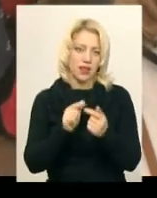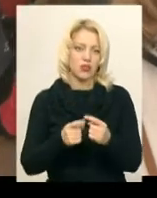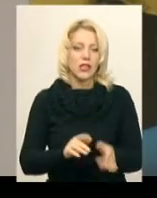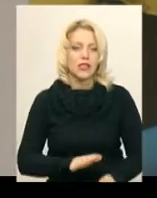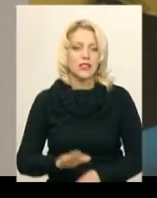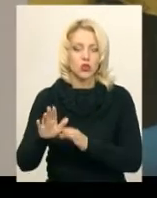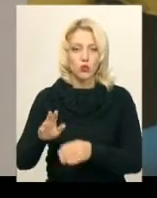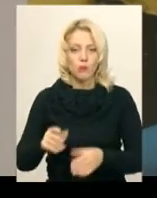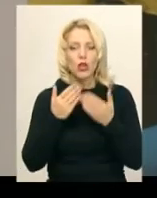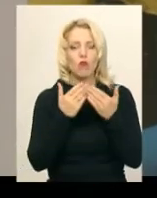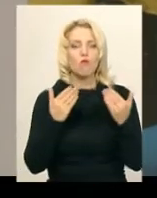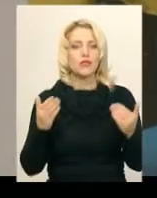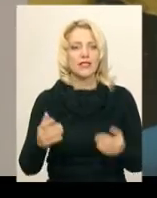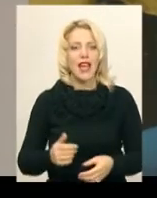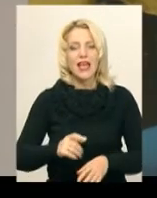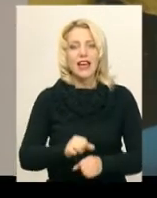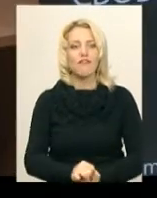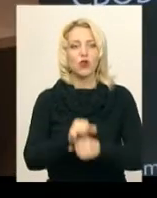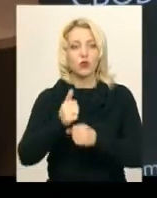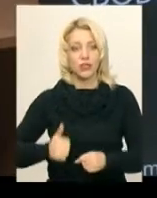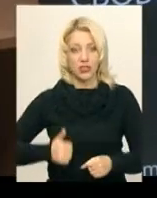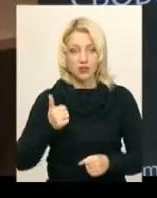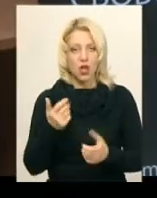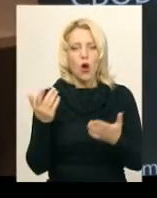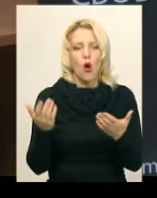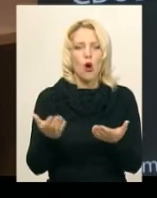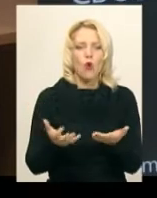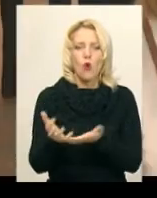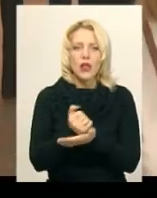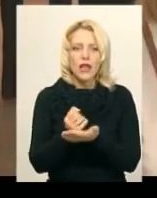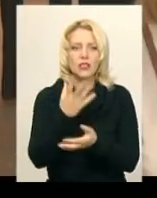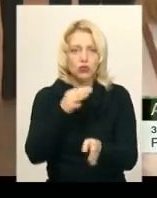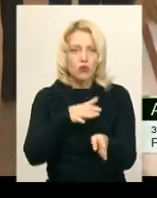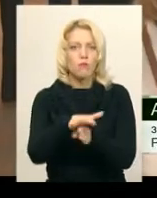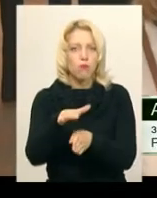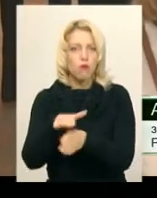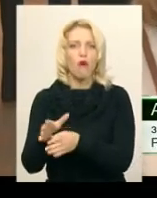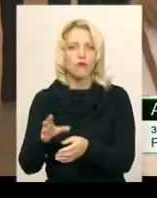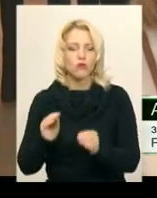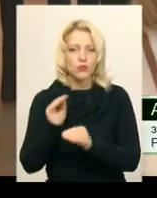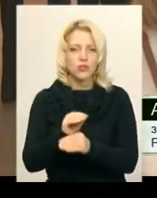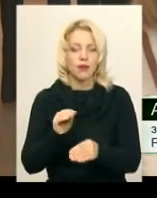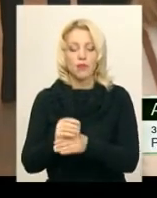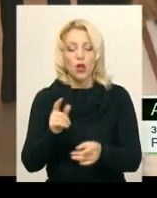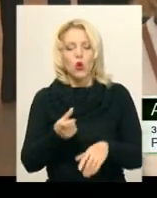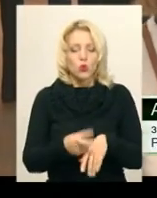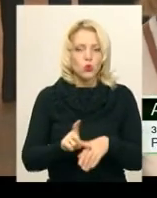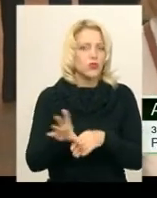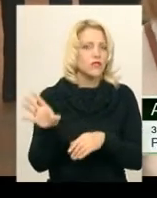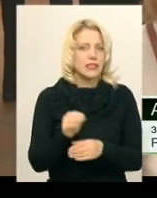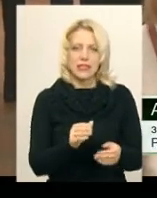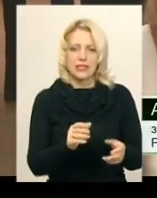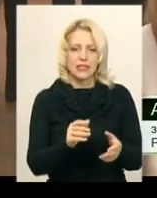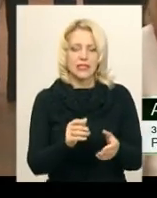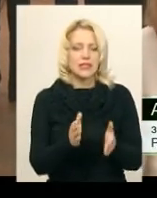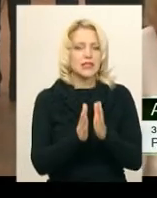Антоніна Півко додає, колекцію музею Революції Гідності продовжують поповнювати. Ми дуже всіх запрошуємо, в кого є